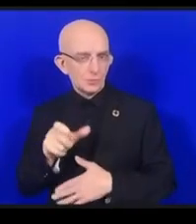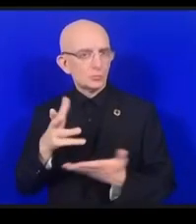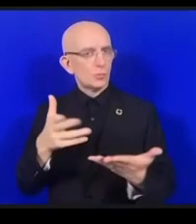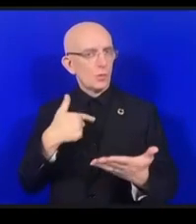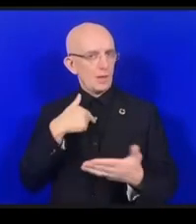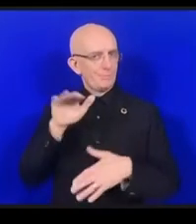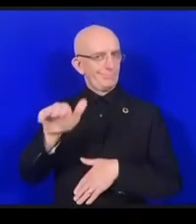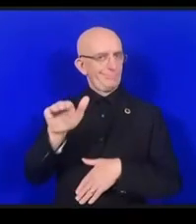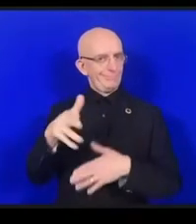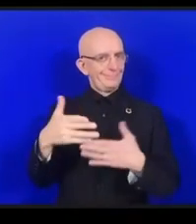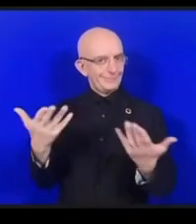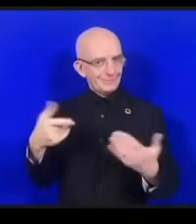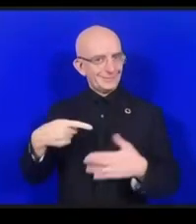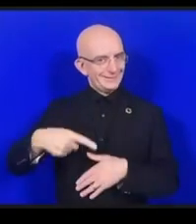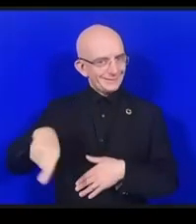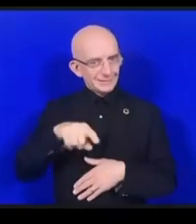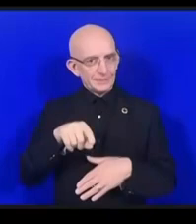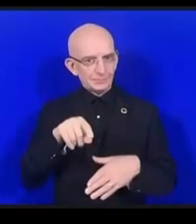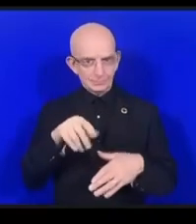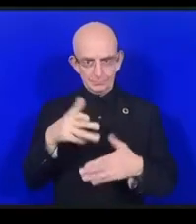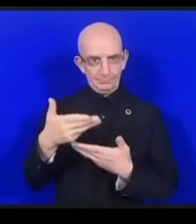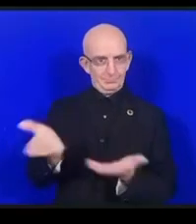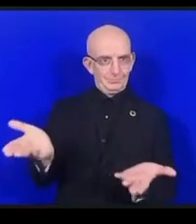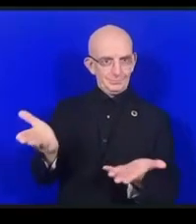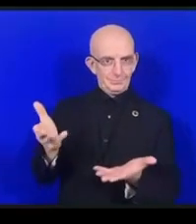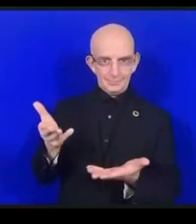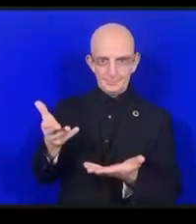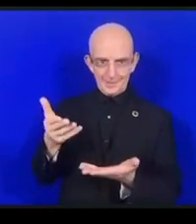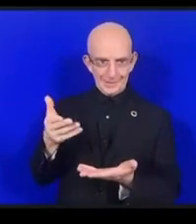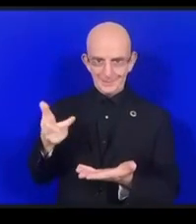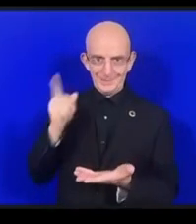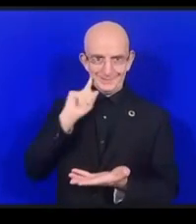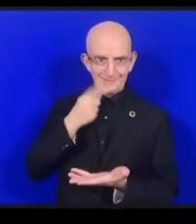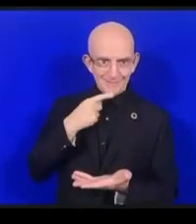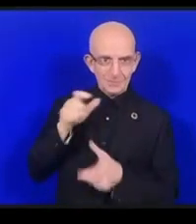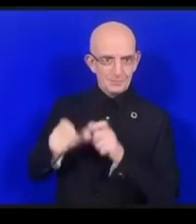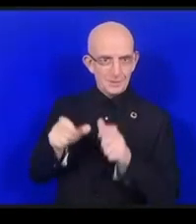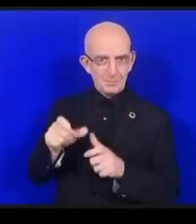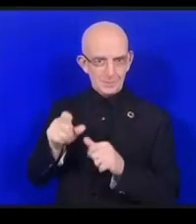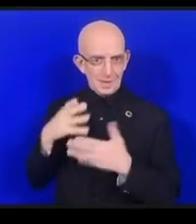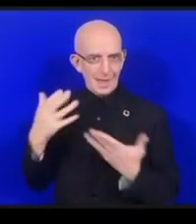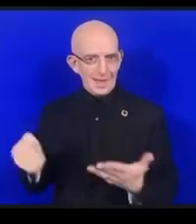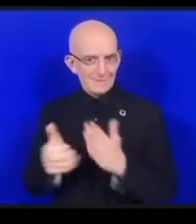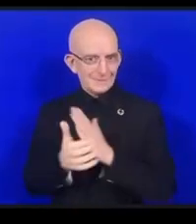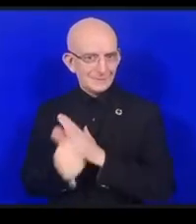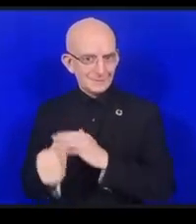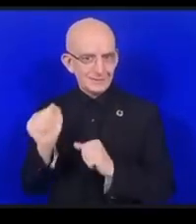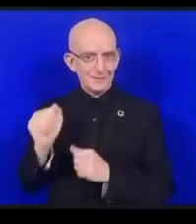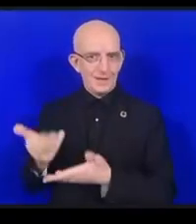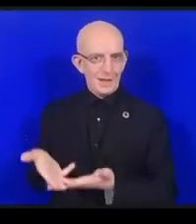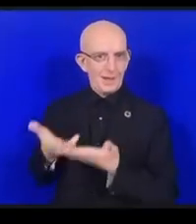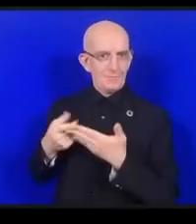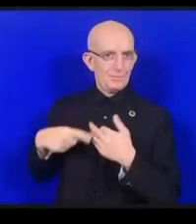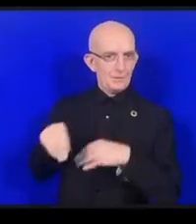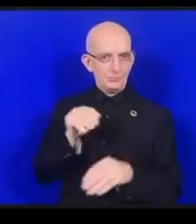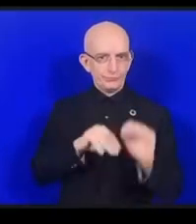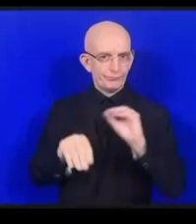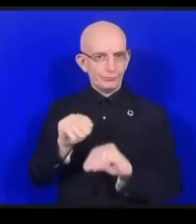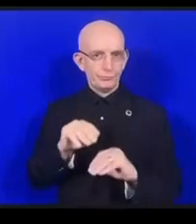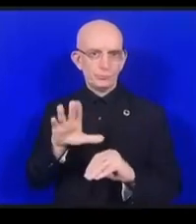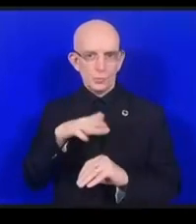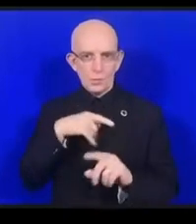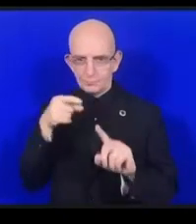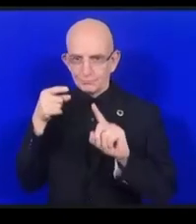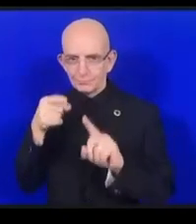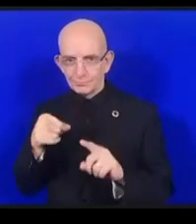アプリケーションを作ることができますデバイス固有ではなくて幅広いアコモデーションを考えなきいけないというのはその通りだと思います非常に